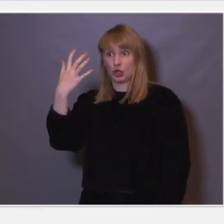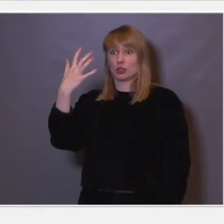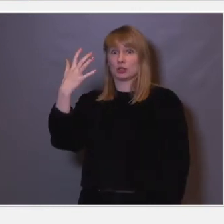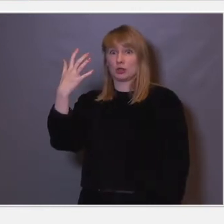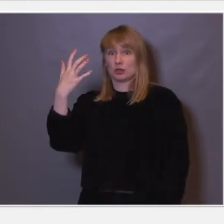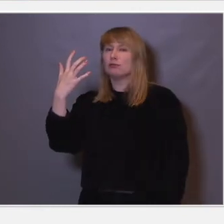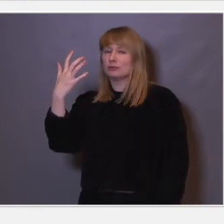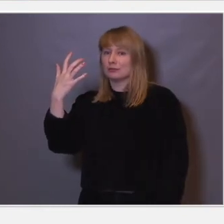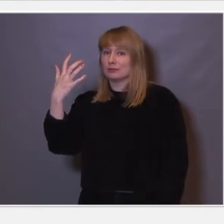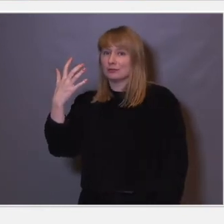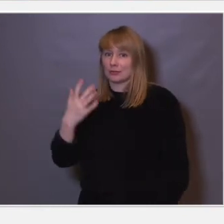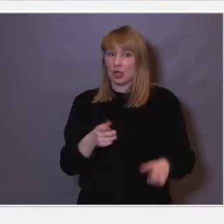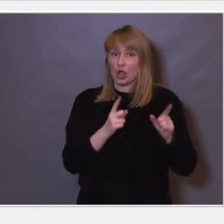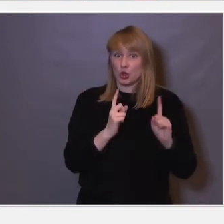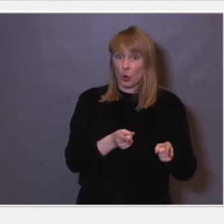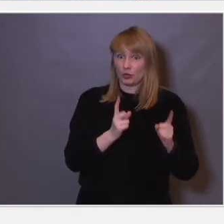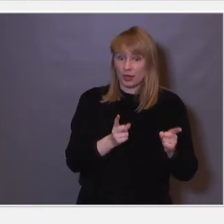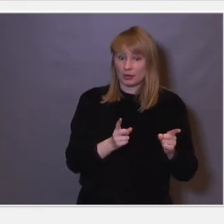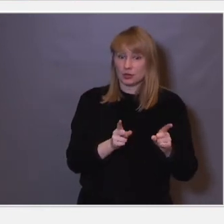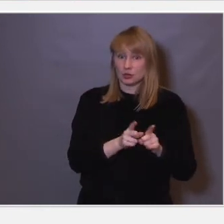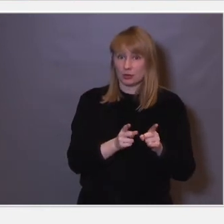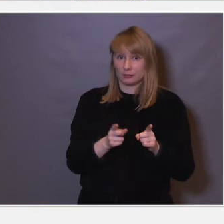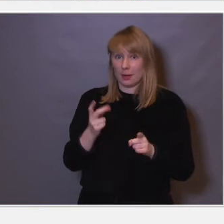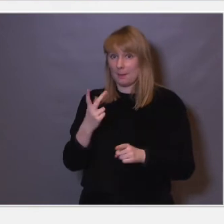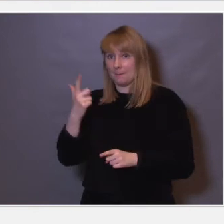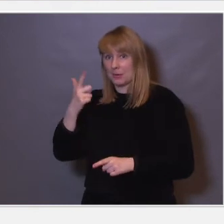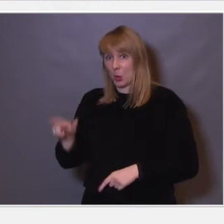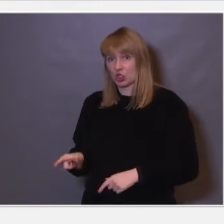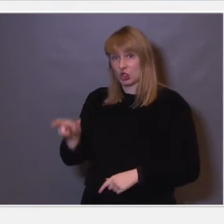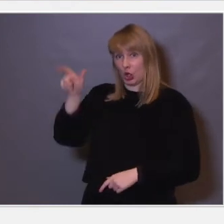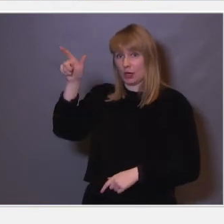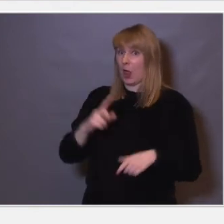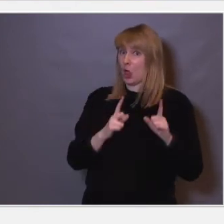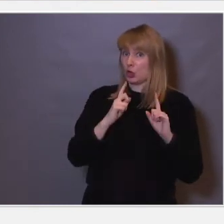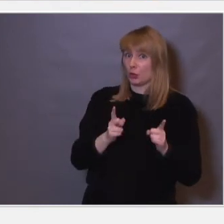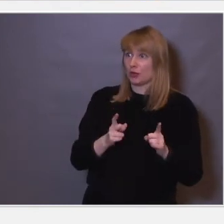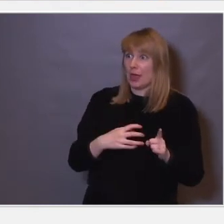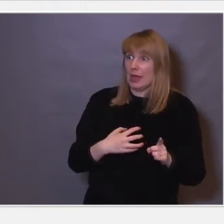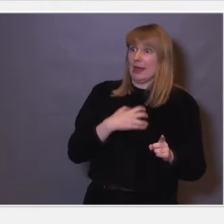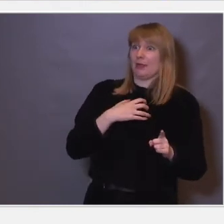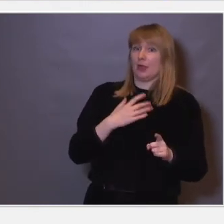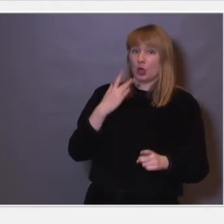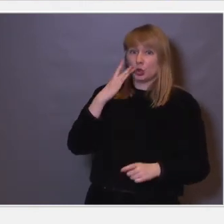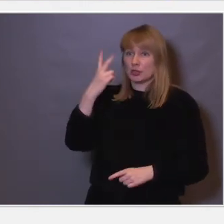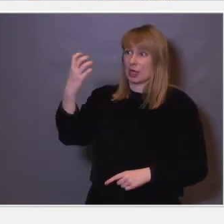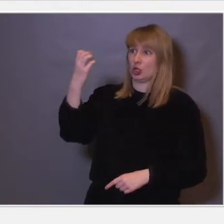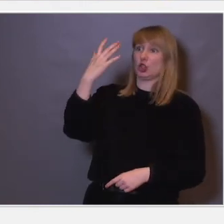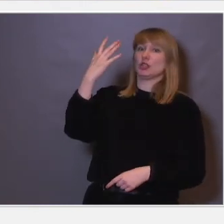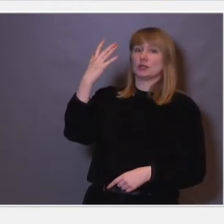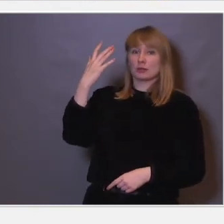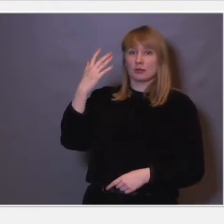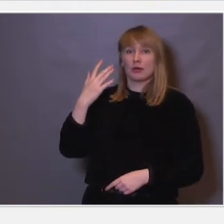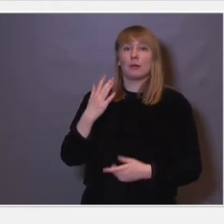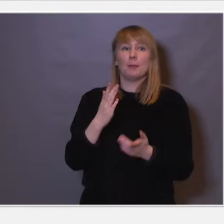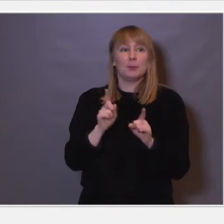så ser vi da også at disse rottene som er vist her i denne blå søylen her, de blir veldig redde bare ved å se dette lysblinket, så vi har da klart